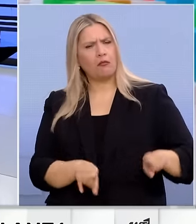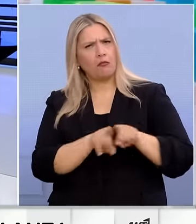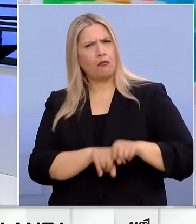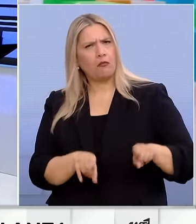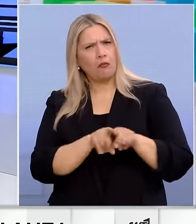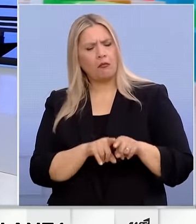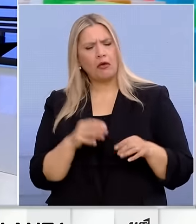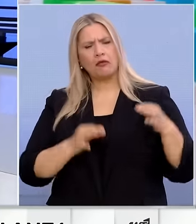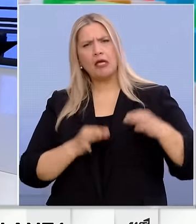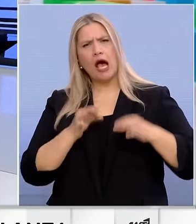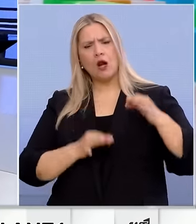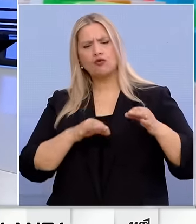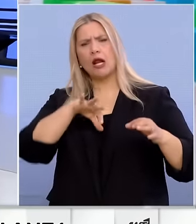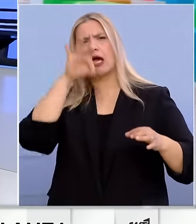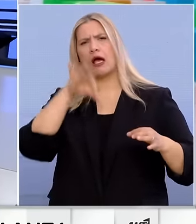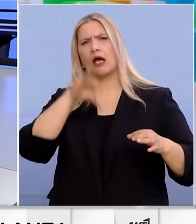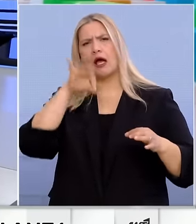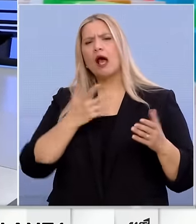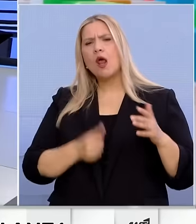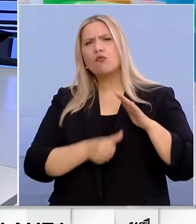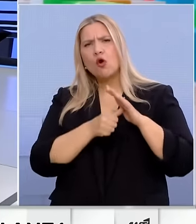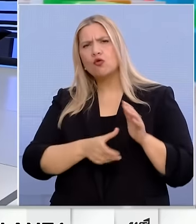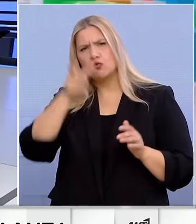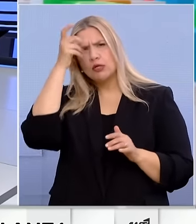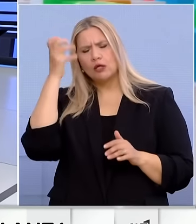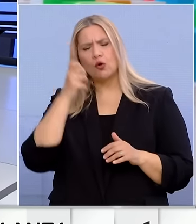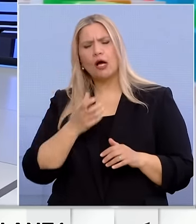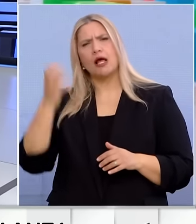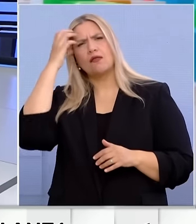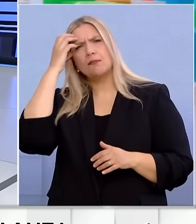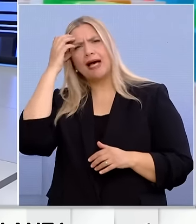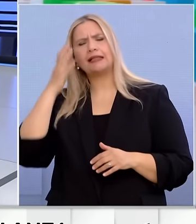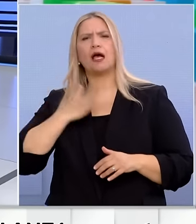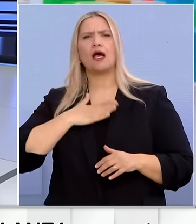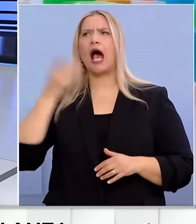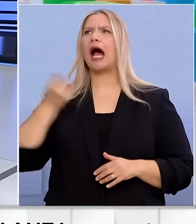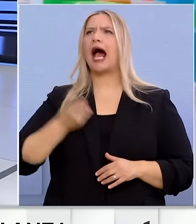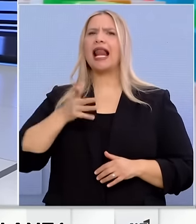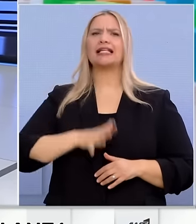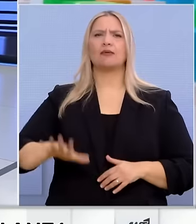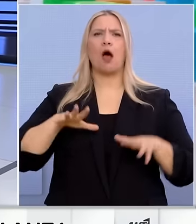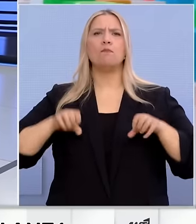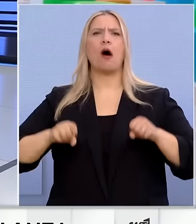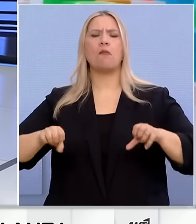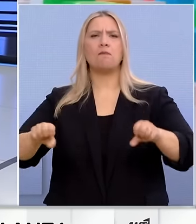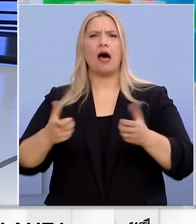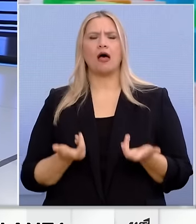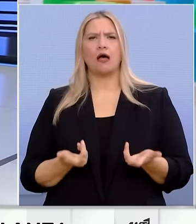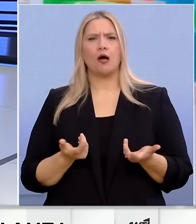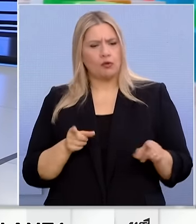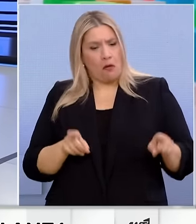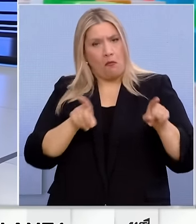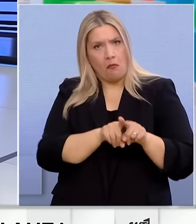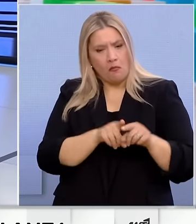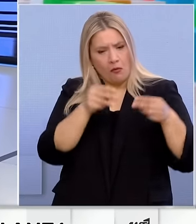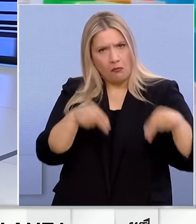και λέω κατ' επίφαση γιατί ο Ερντογάν κάθε δύο-τρεις μέρες θυμάται τη γαλάζια πατρίδα. Τι γίνεται και πώς αντιμετωπίζουμε